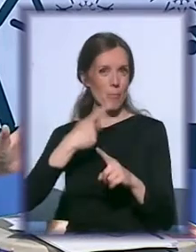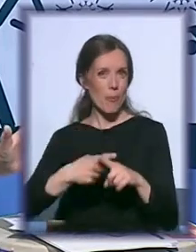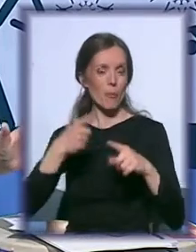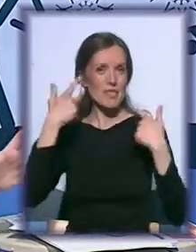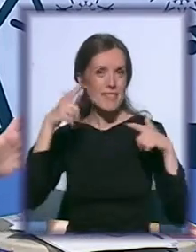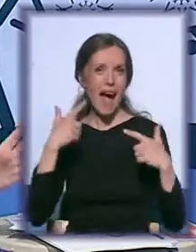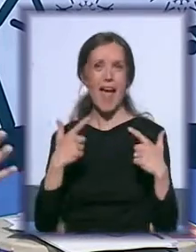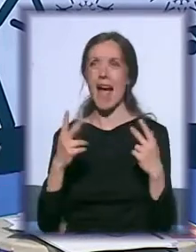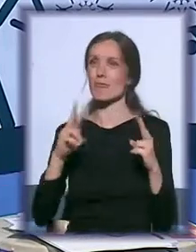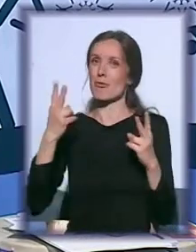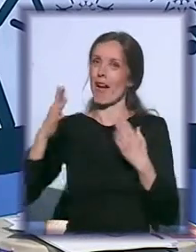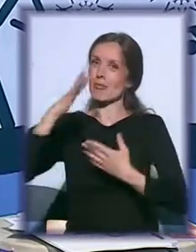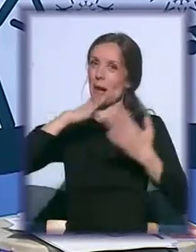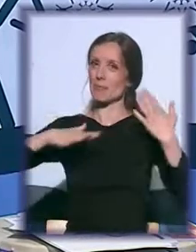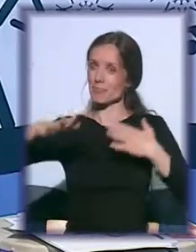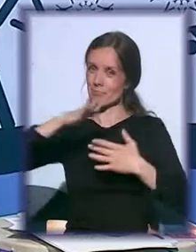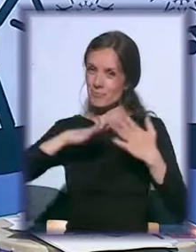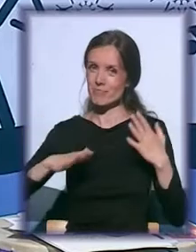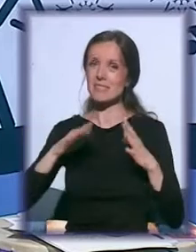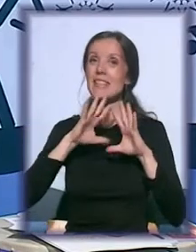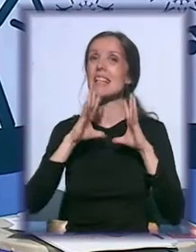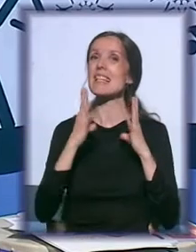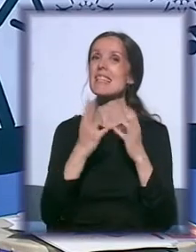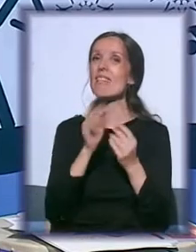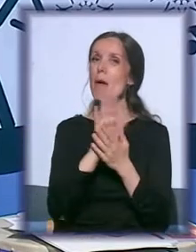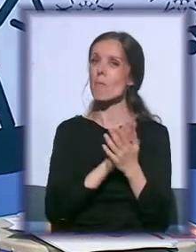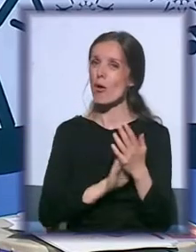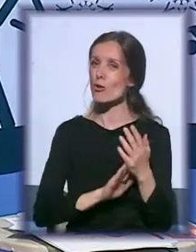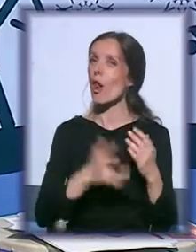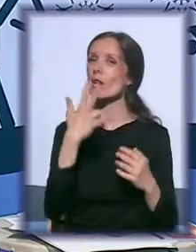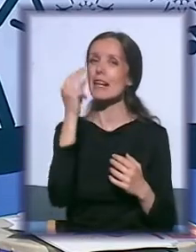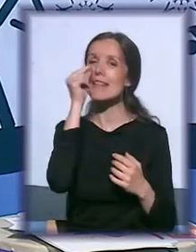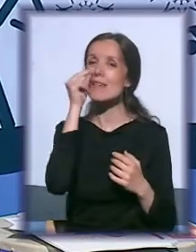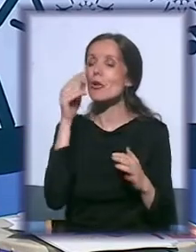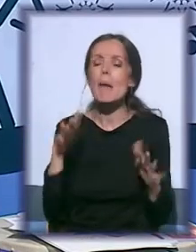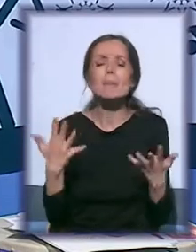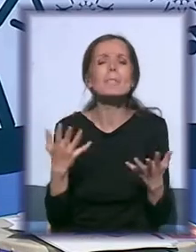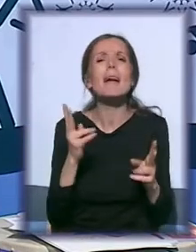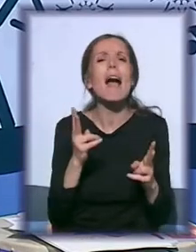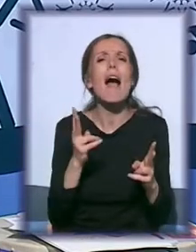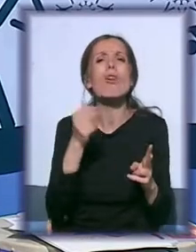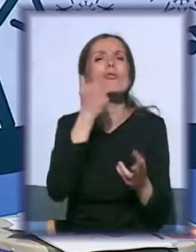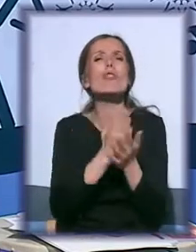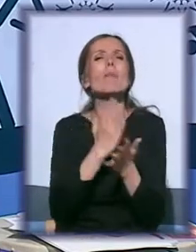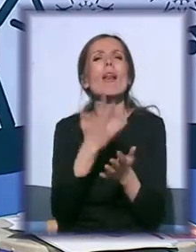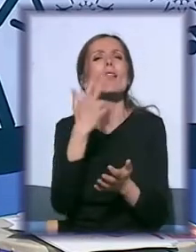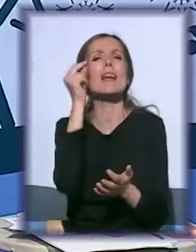zvuk. I sve je krenulo tog 30. Kako? Šta se to lepo desilo 30.